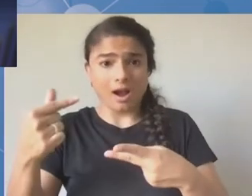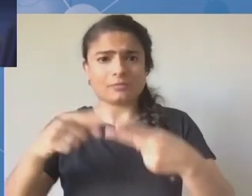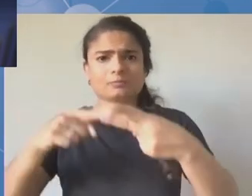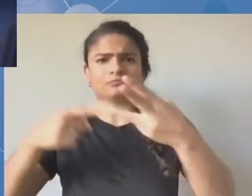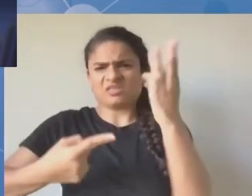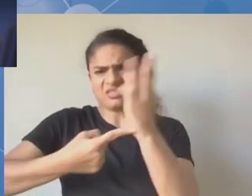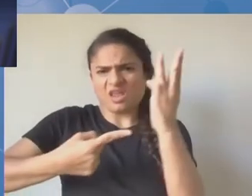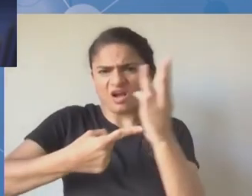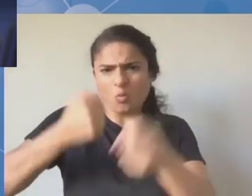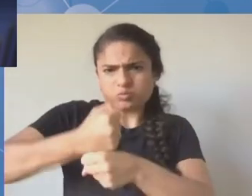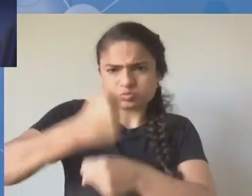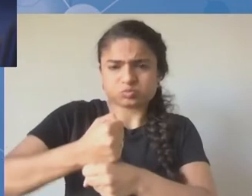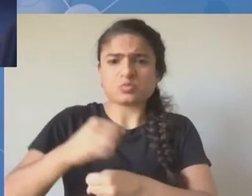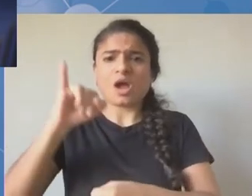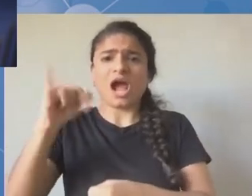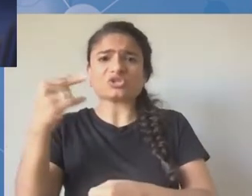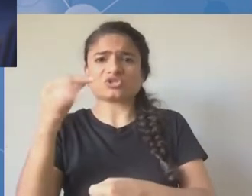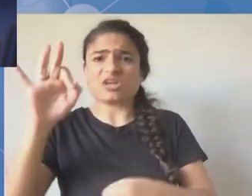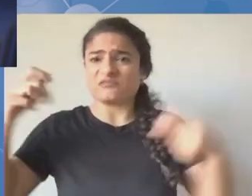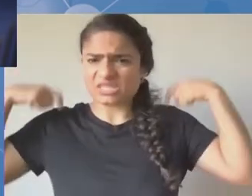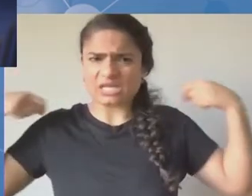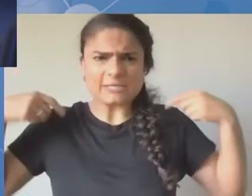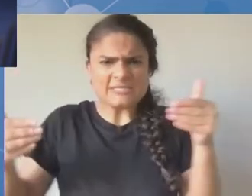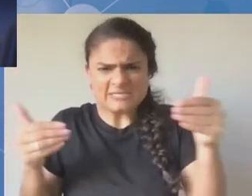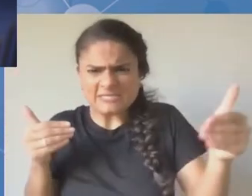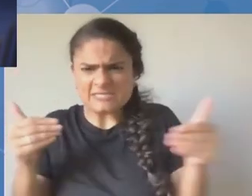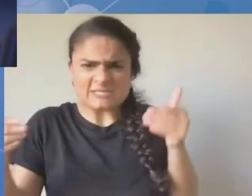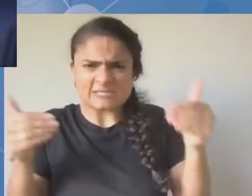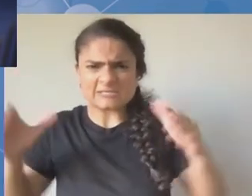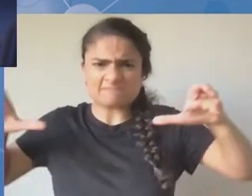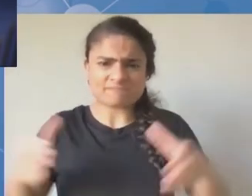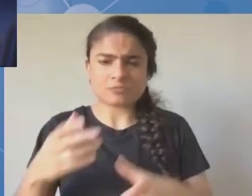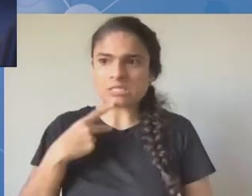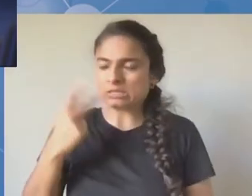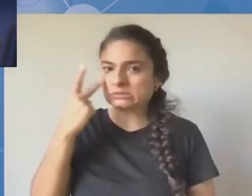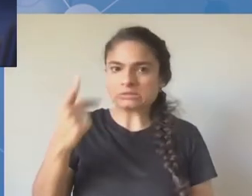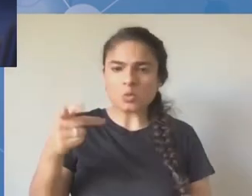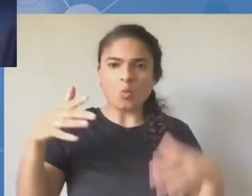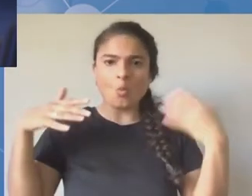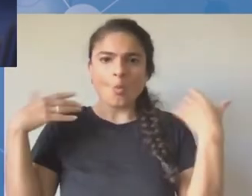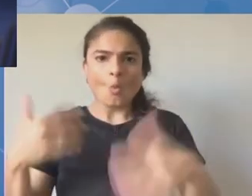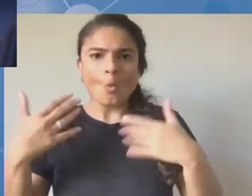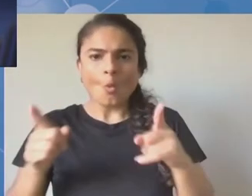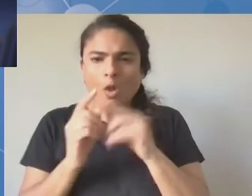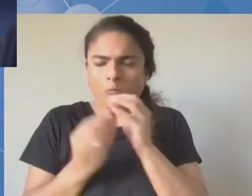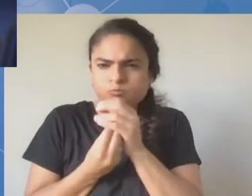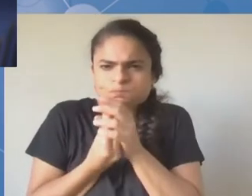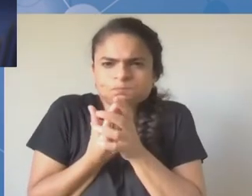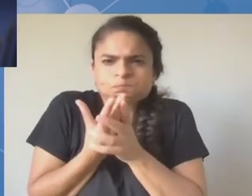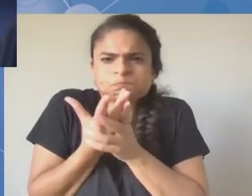pracownikom biura, specjalnego wysłannika sekretarza generalnego do spraw technologicznych. Dziękuję